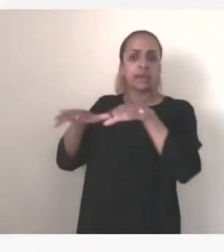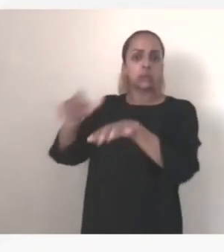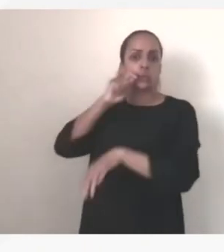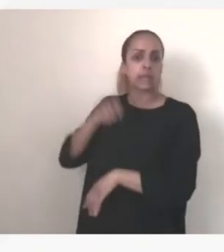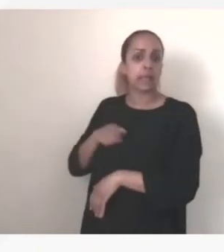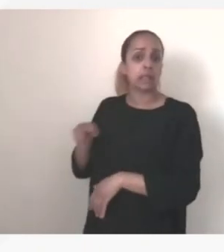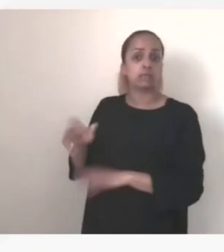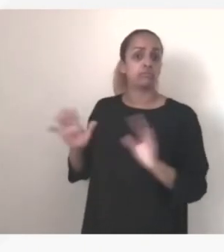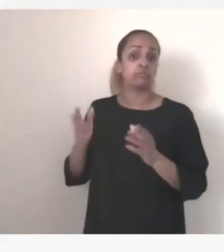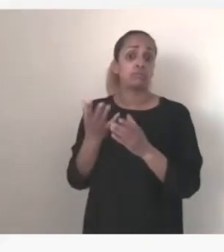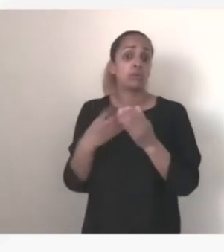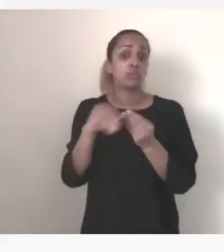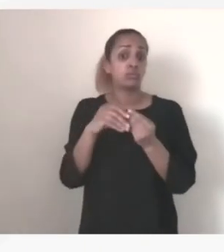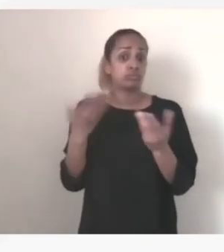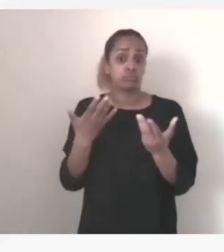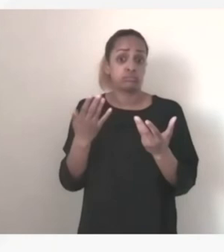que les choses évoluent